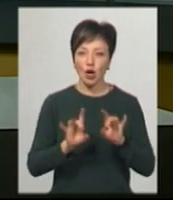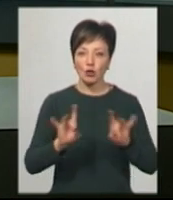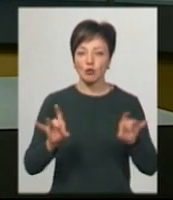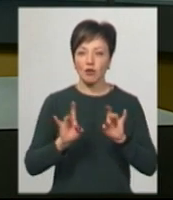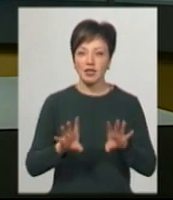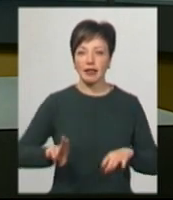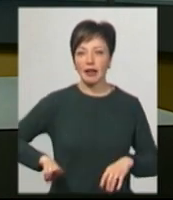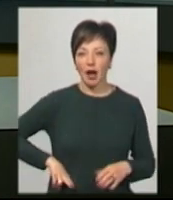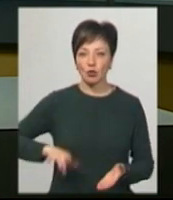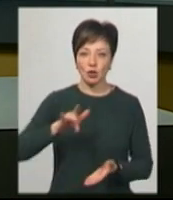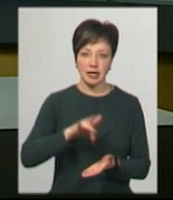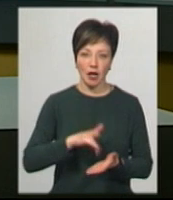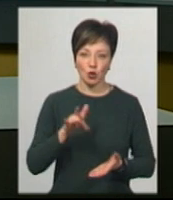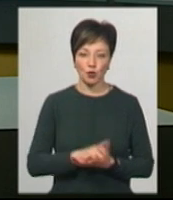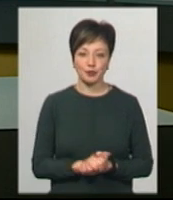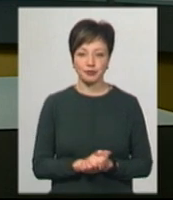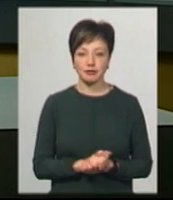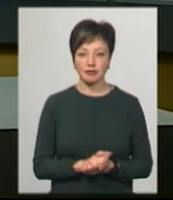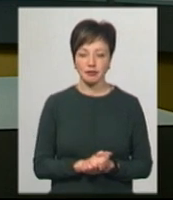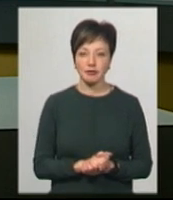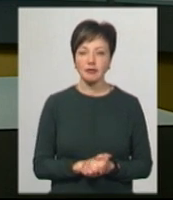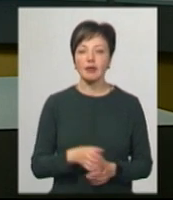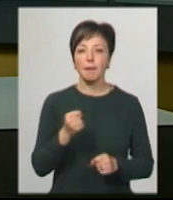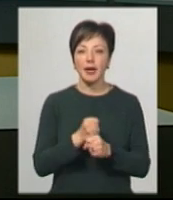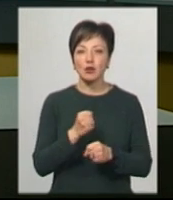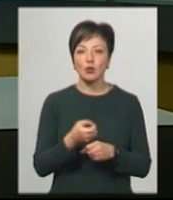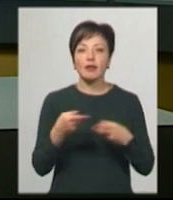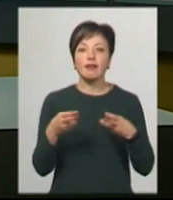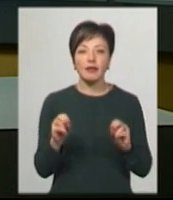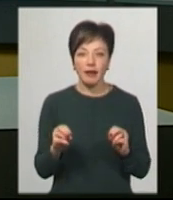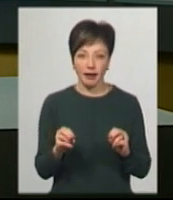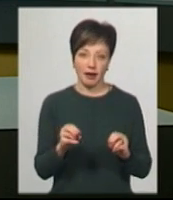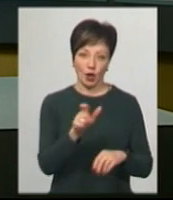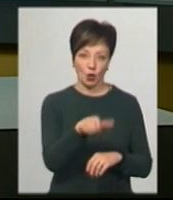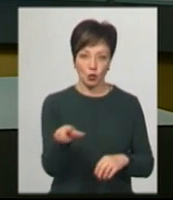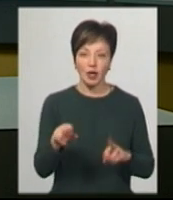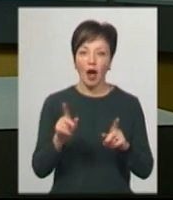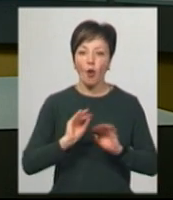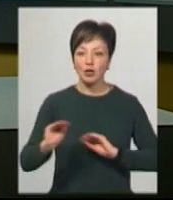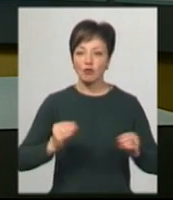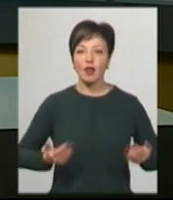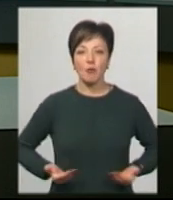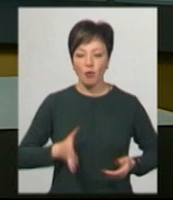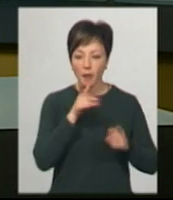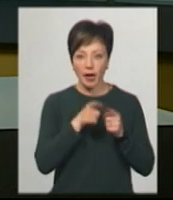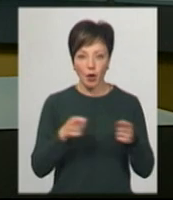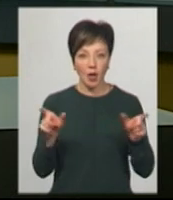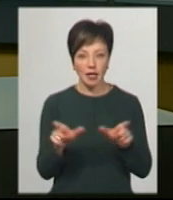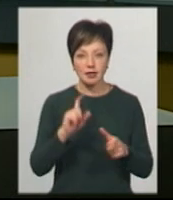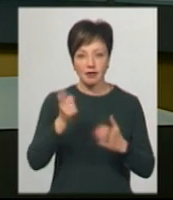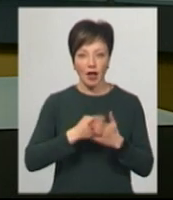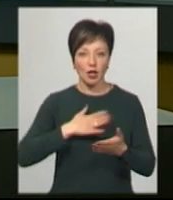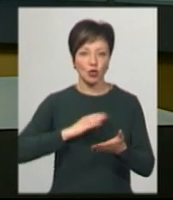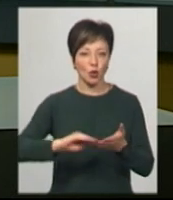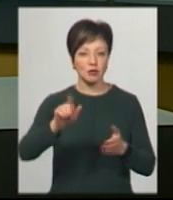Суспільному директор центру Дмитро Старцун. Де працюють мешканці центру і як облаштували побут у період карантину дізнавалася